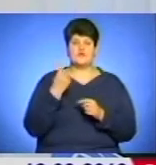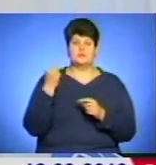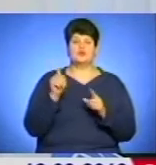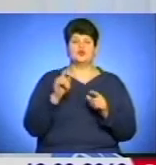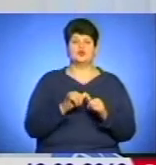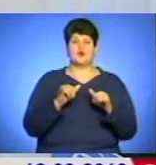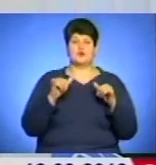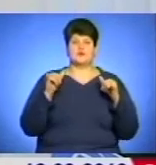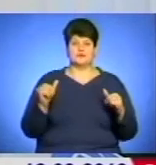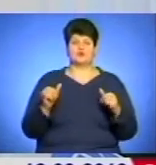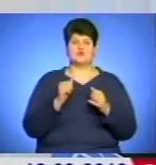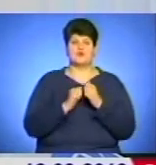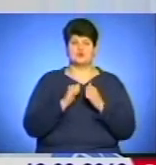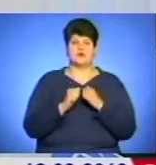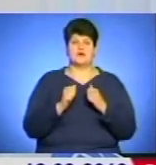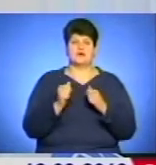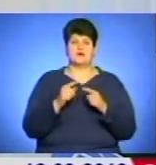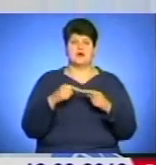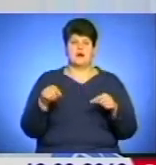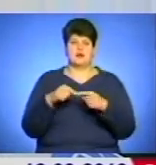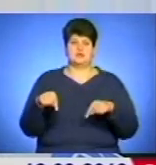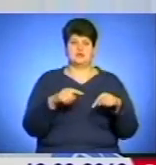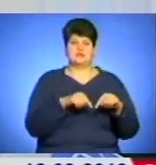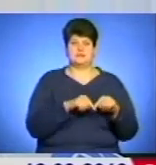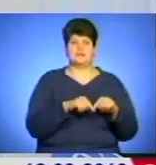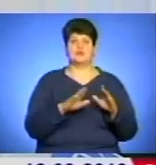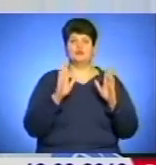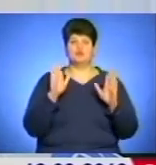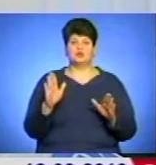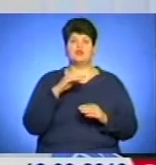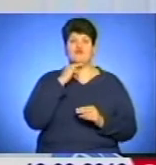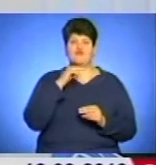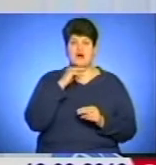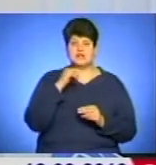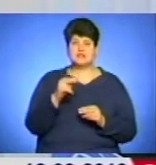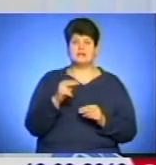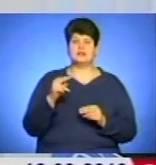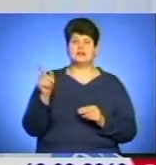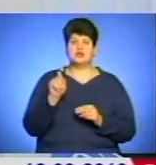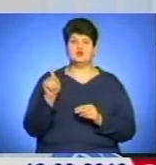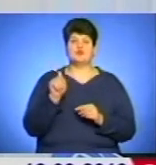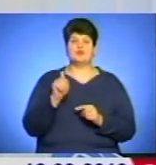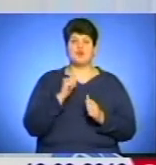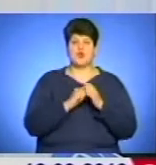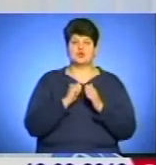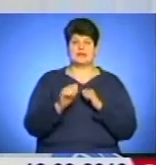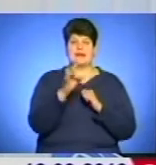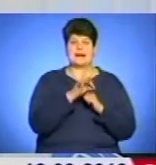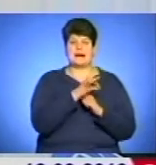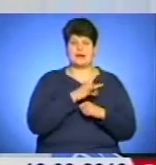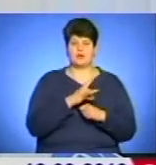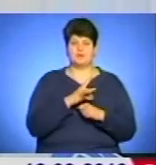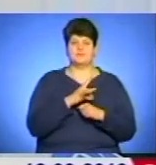розвитку кожної галузі, бути уважними, щоб район не